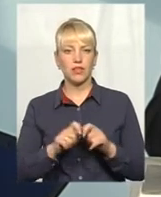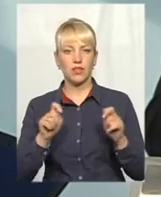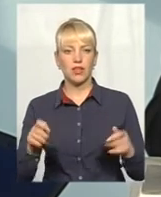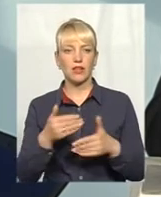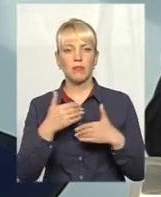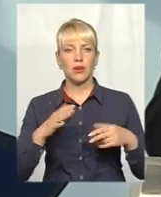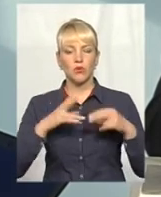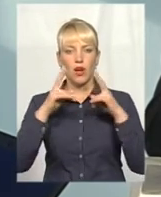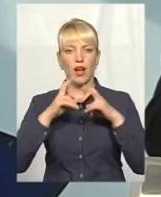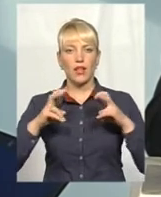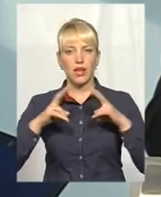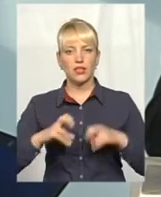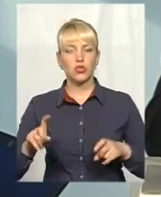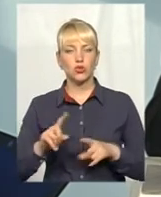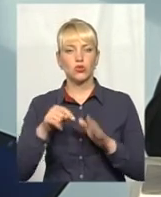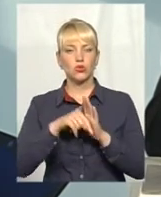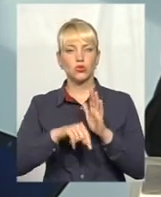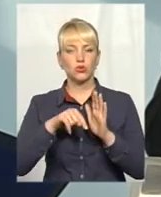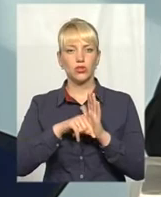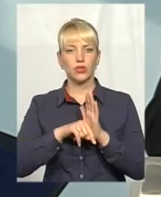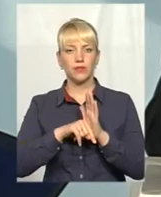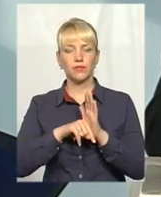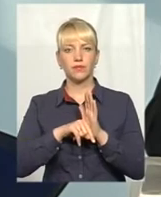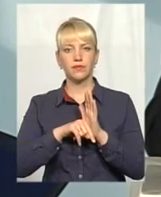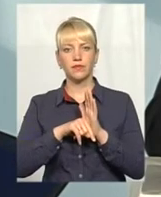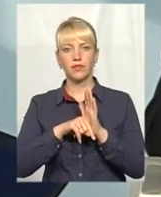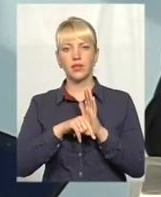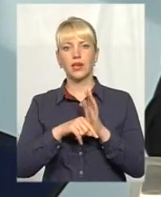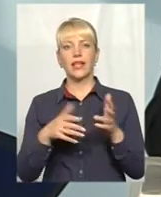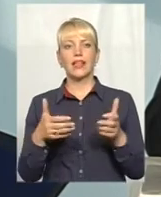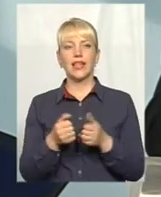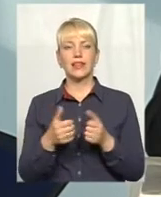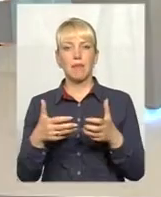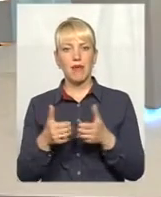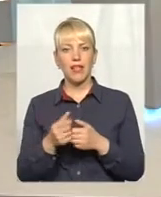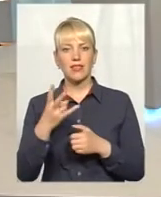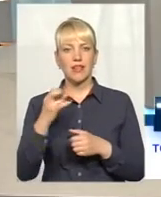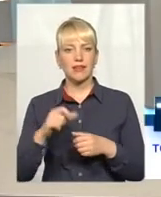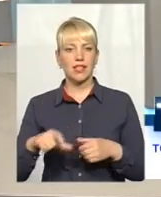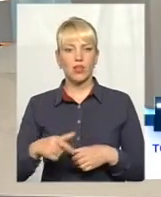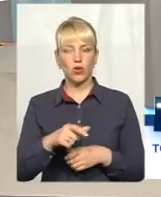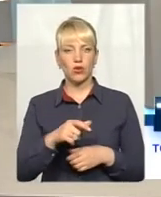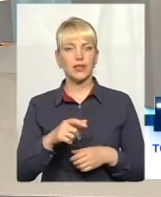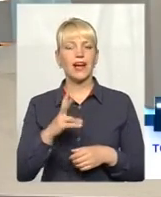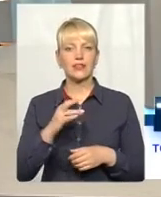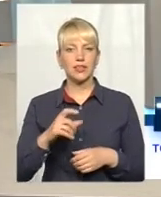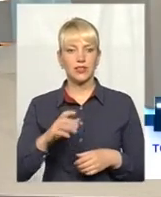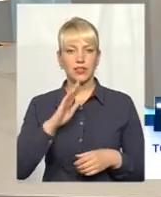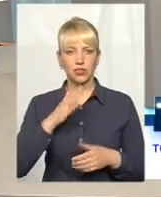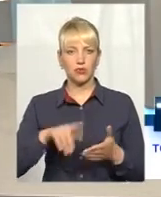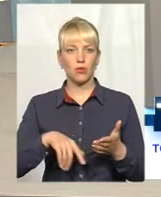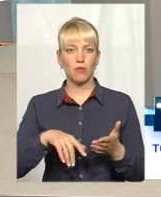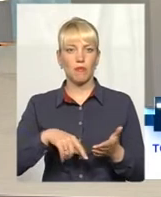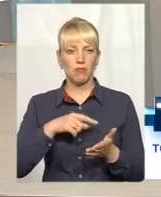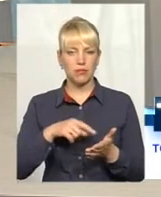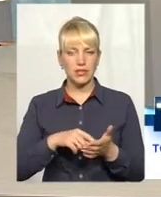аналіз, що стосується ДТП на території міста. То на сьогоднішній день, за